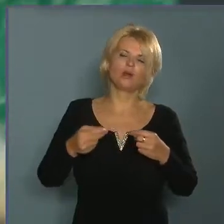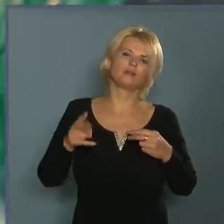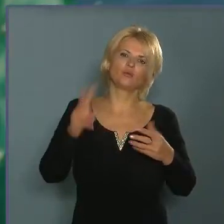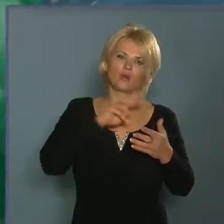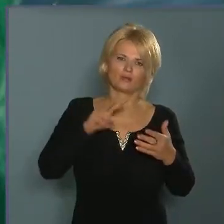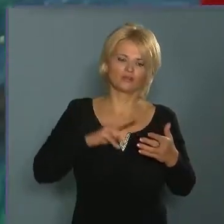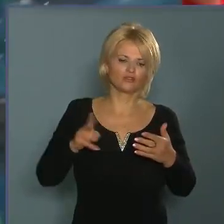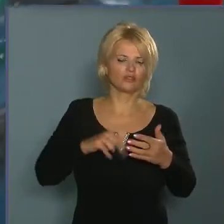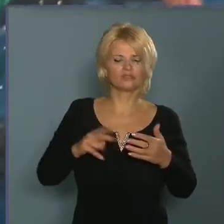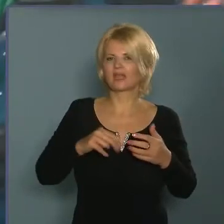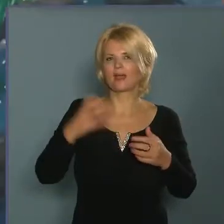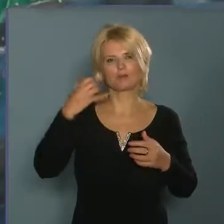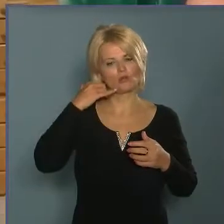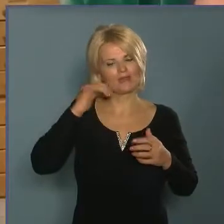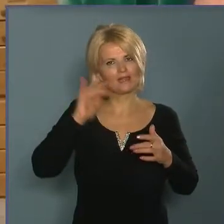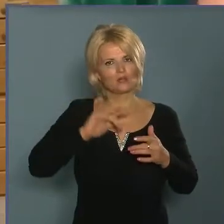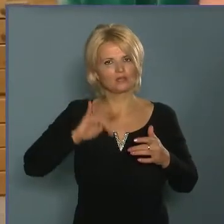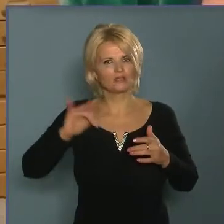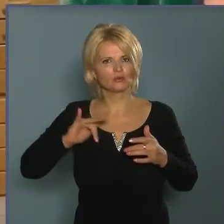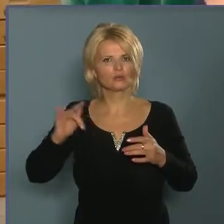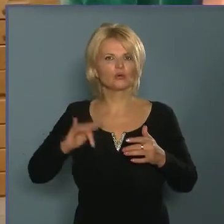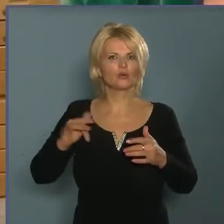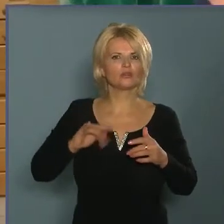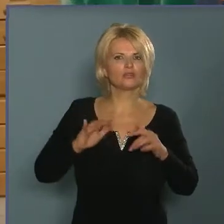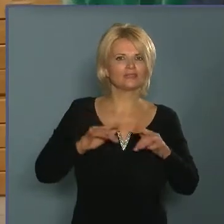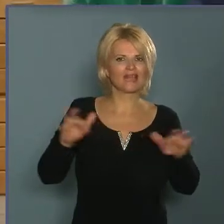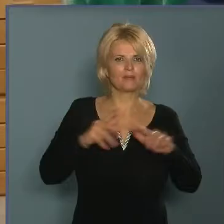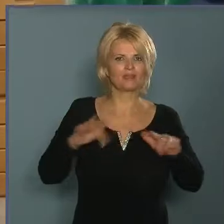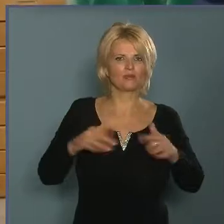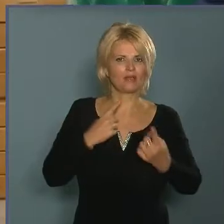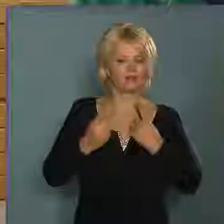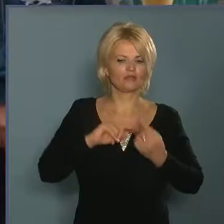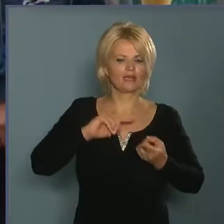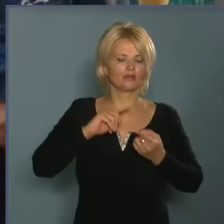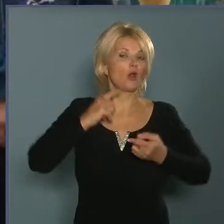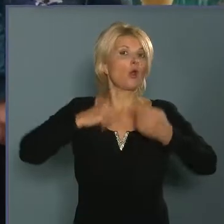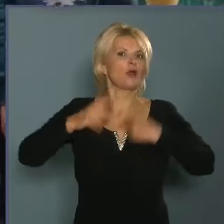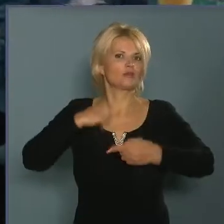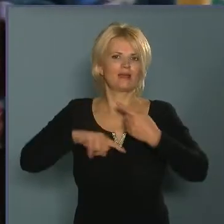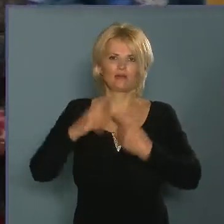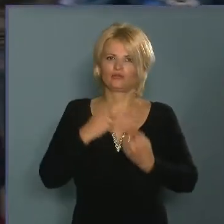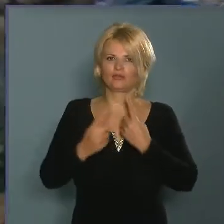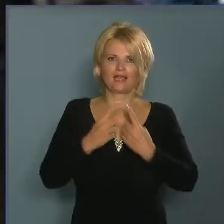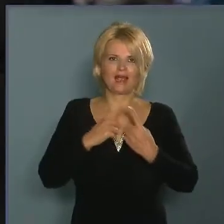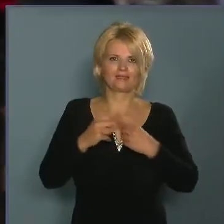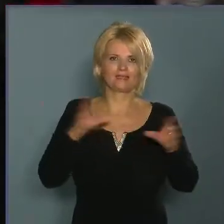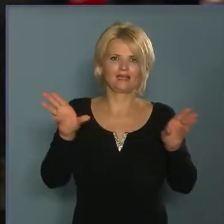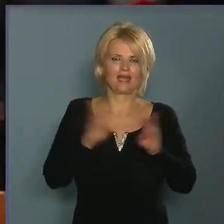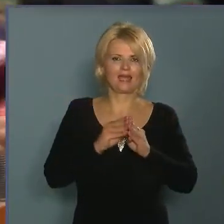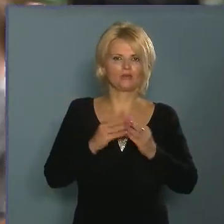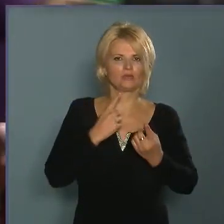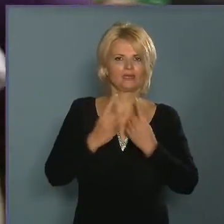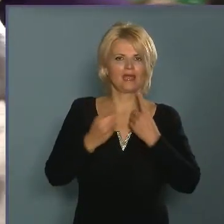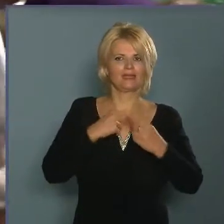számítógépes, Xbox-os vagy Playstation-ös játékokat találunk itt, hanem a hagyományos fajtájukat, amelyekkel együtt játszhat az egész